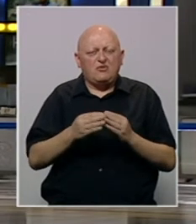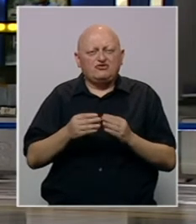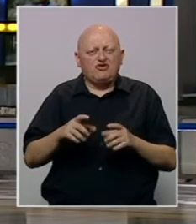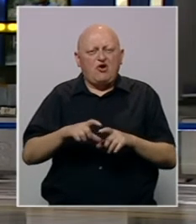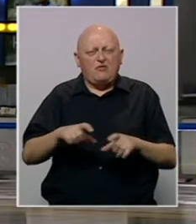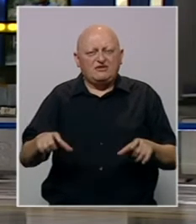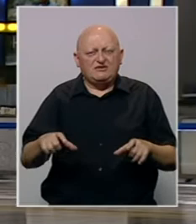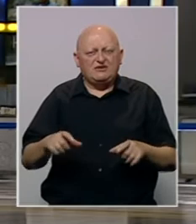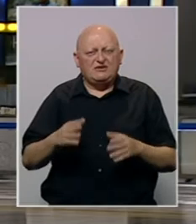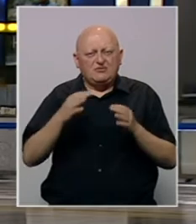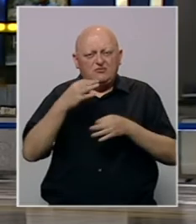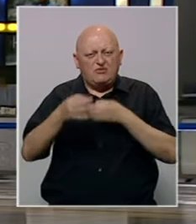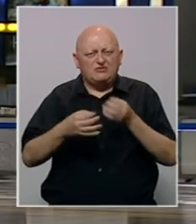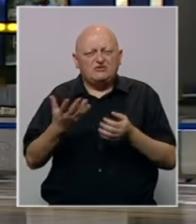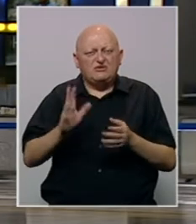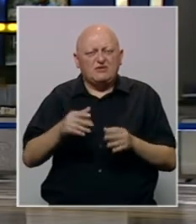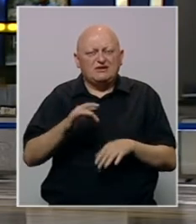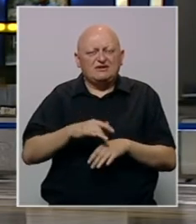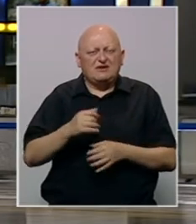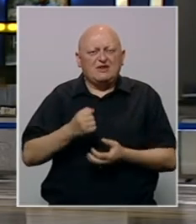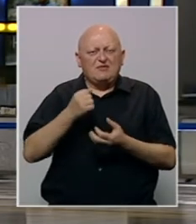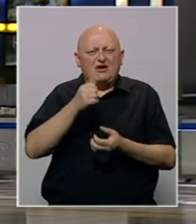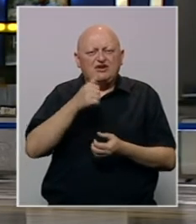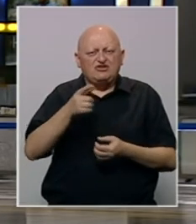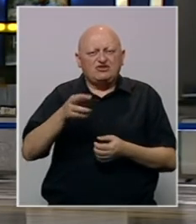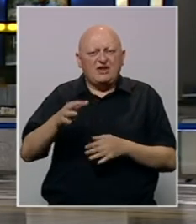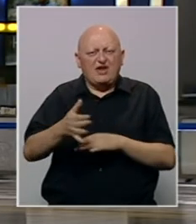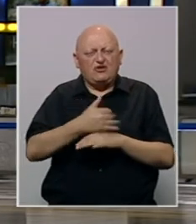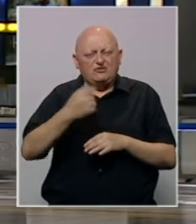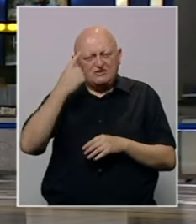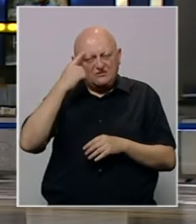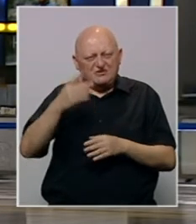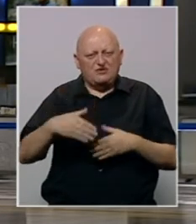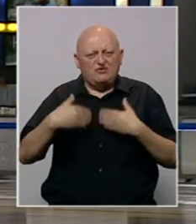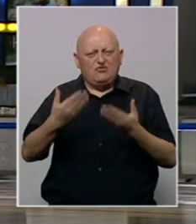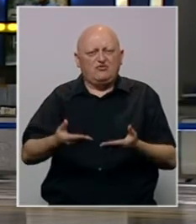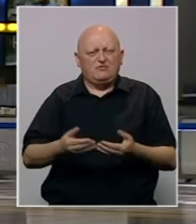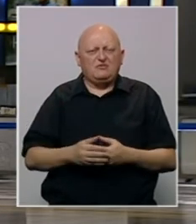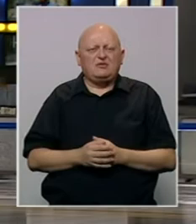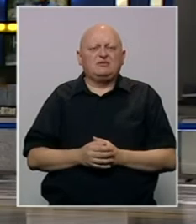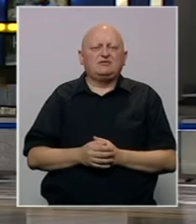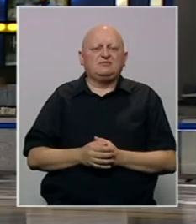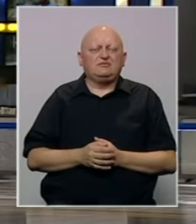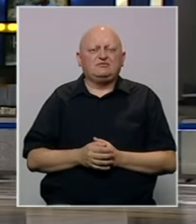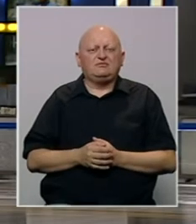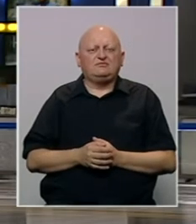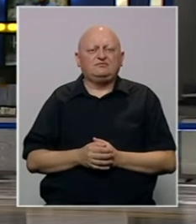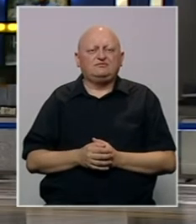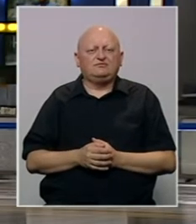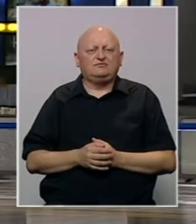domaće obveznice. Provjerili smo čime raspolaže Centralna banka i šta ekonomisti misle o ovakvim prijedlozima.